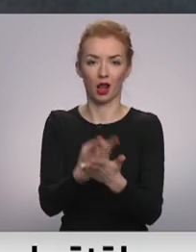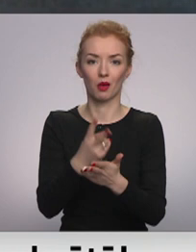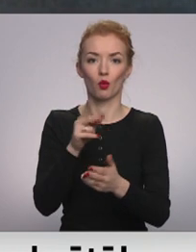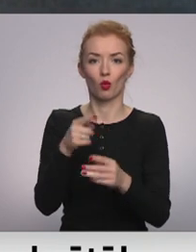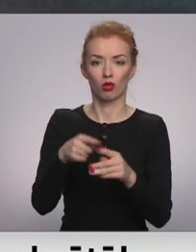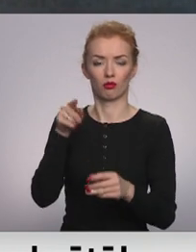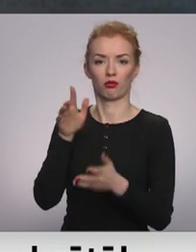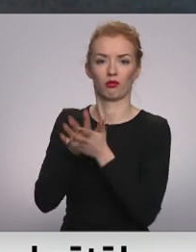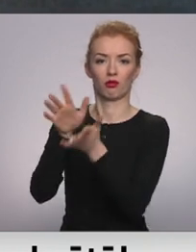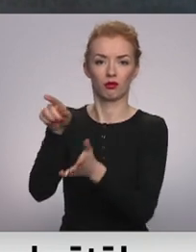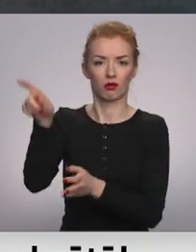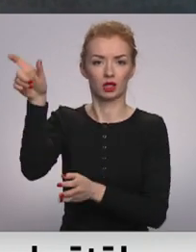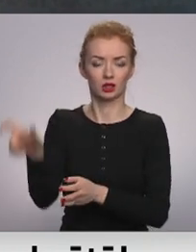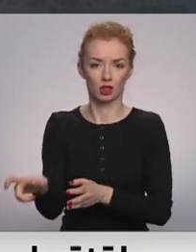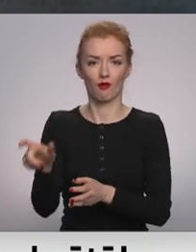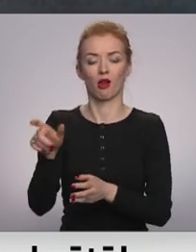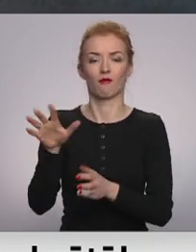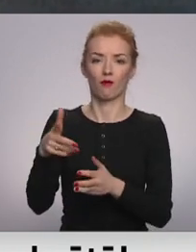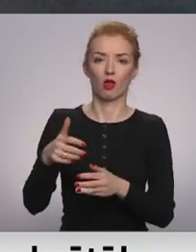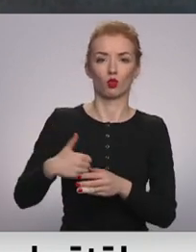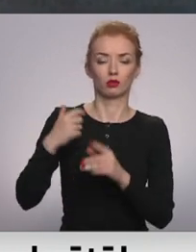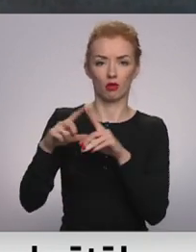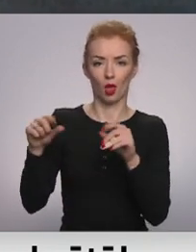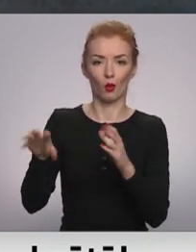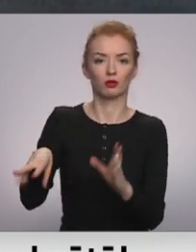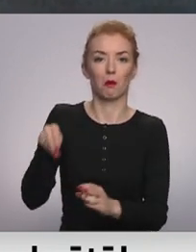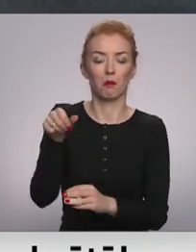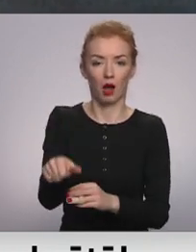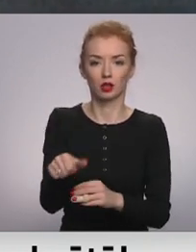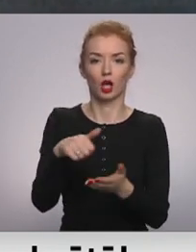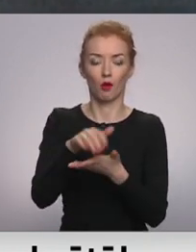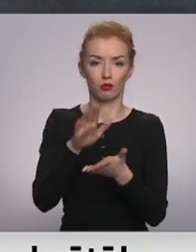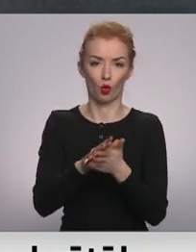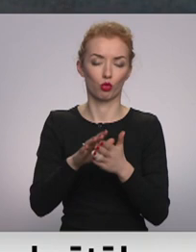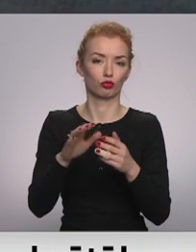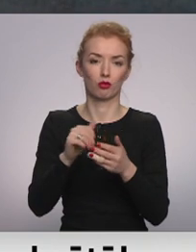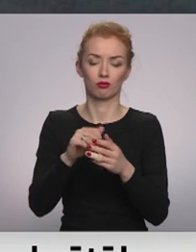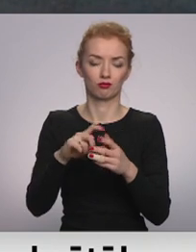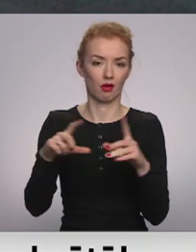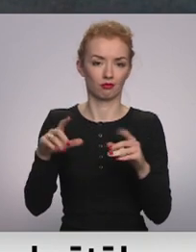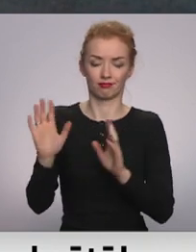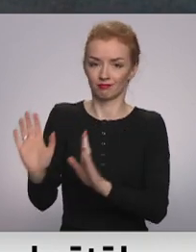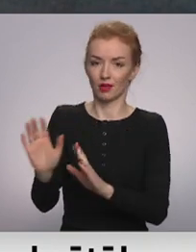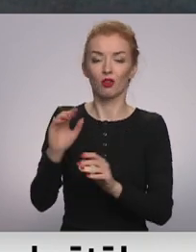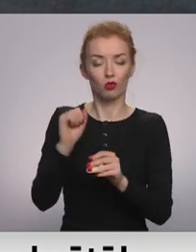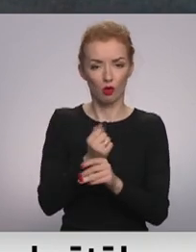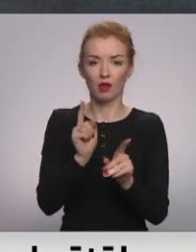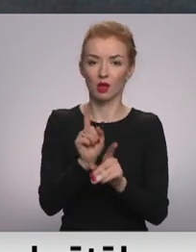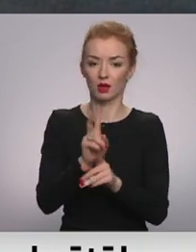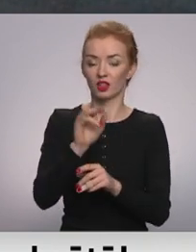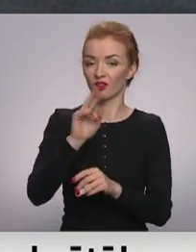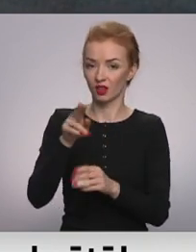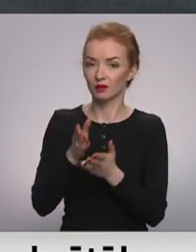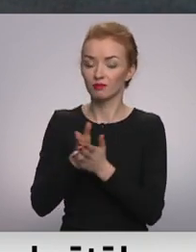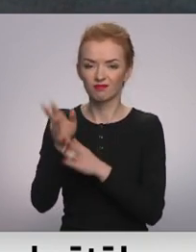čilvēks vai šis uzņēmums maksā aplūkšņu augu šeit vidam būs jāveic audītu un būs jāpierāda šo.